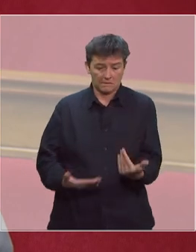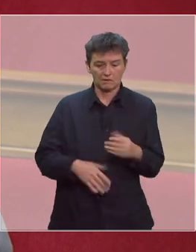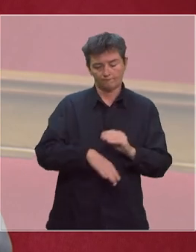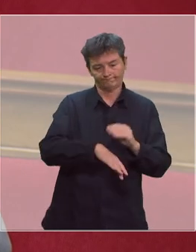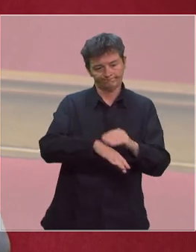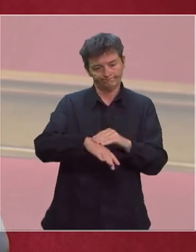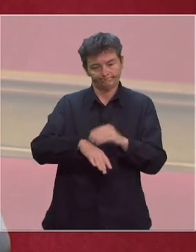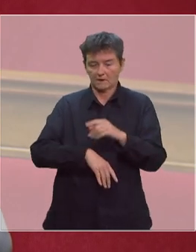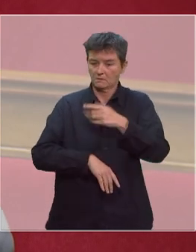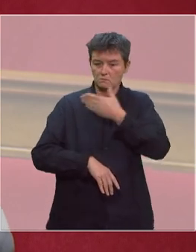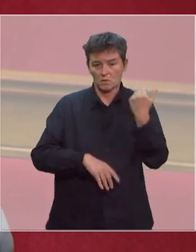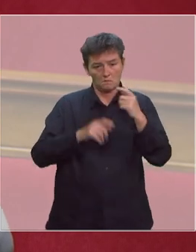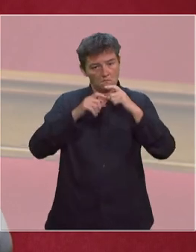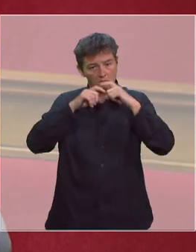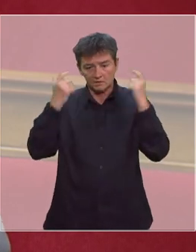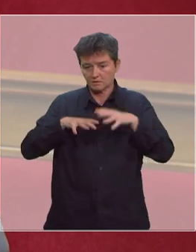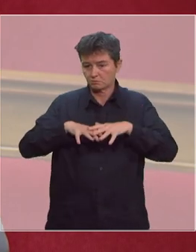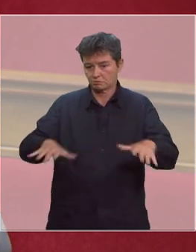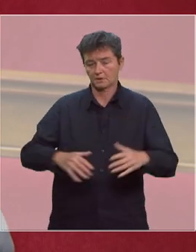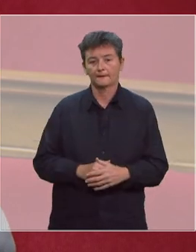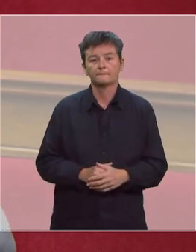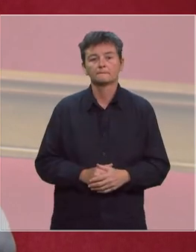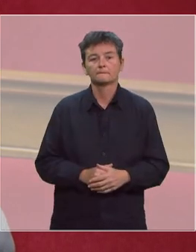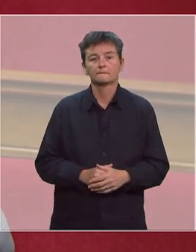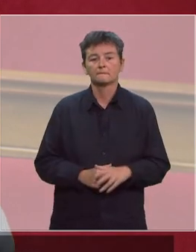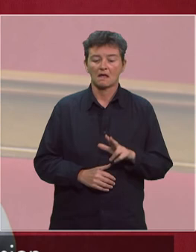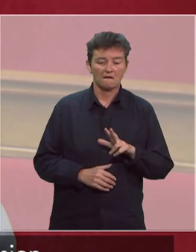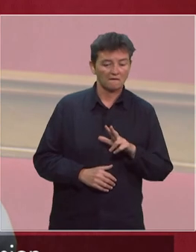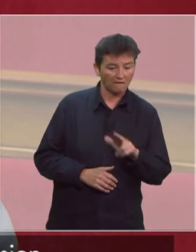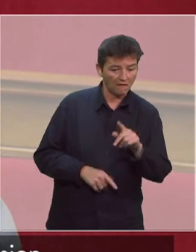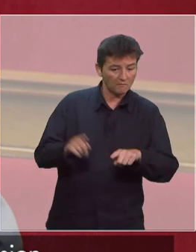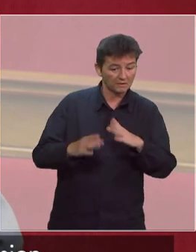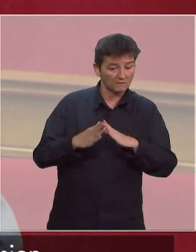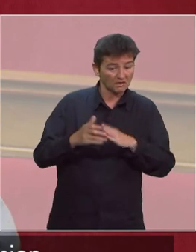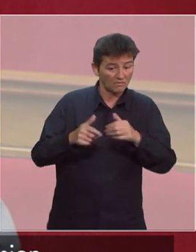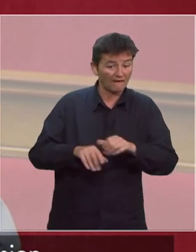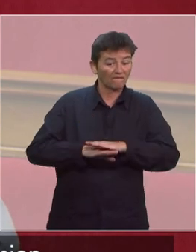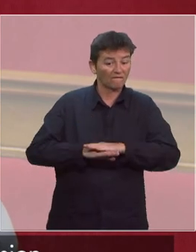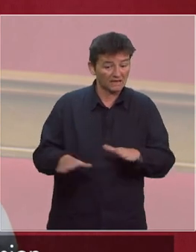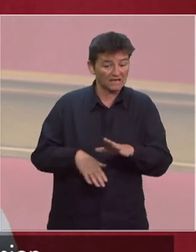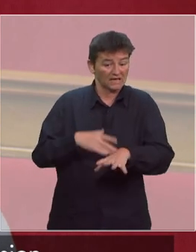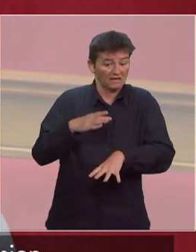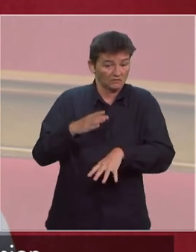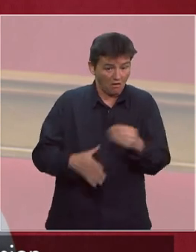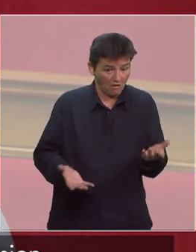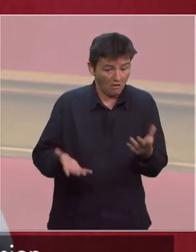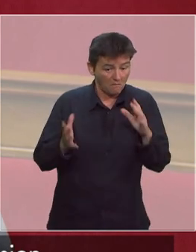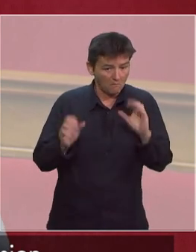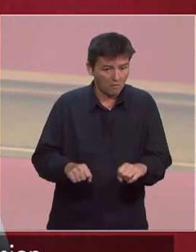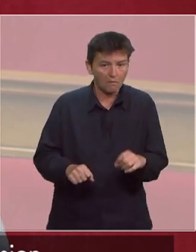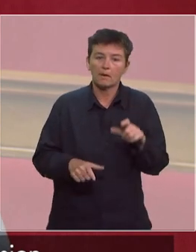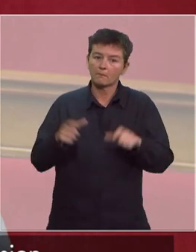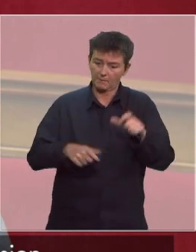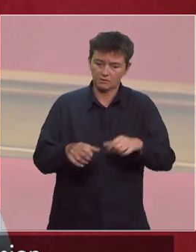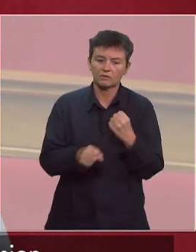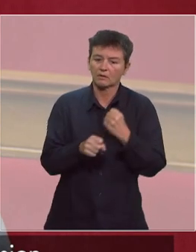le port généralisé du masque. Alors que la perspective d'un déconfinement a été évoquée et compte tenu que bon nombre de nos concitoyens travaillent